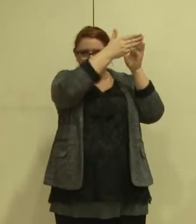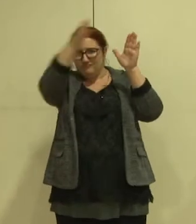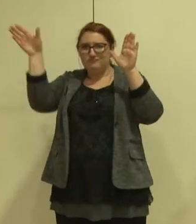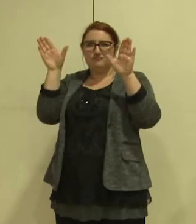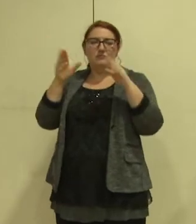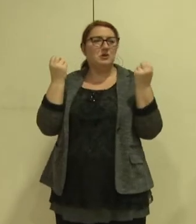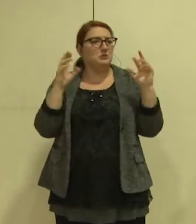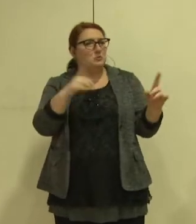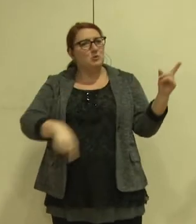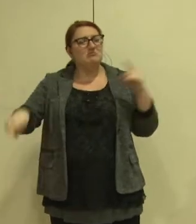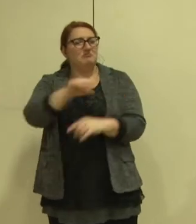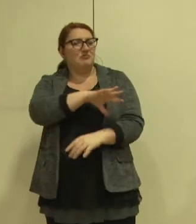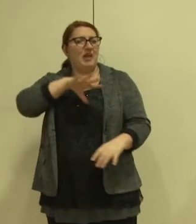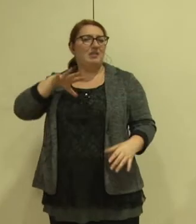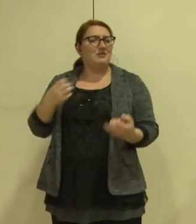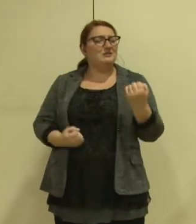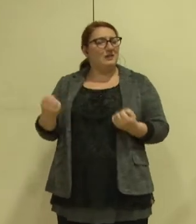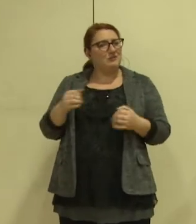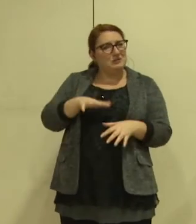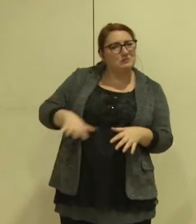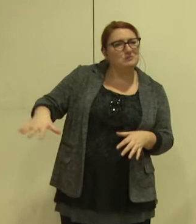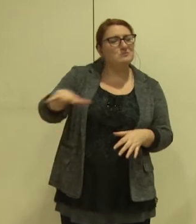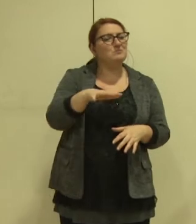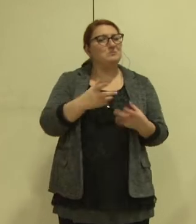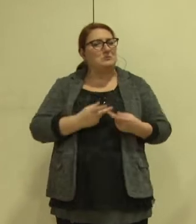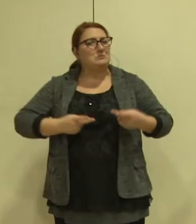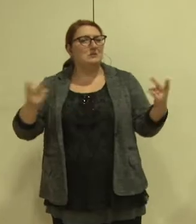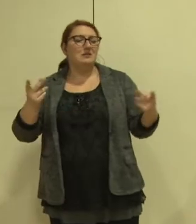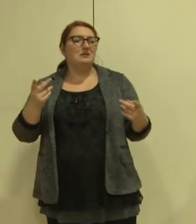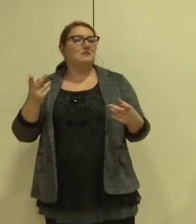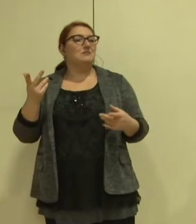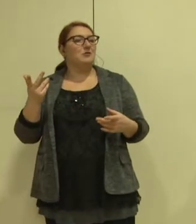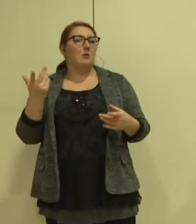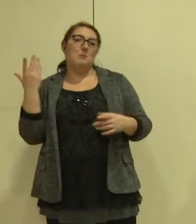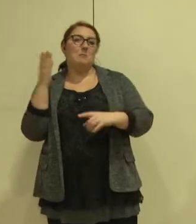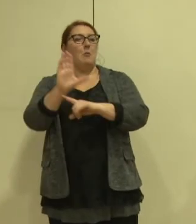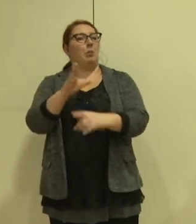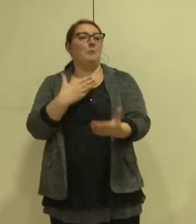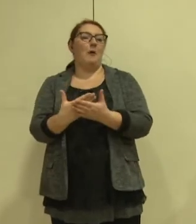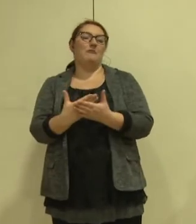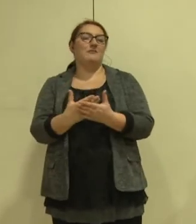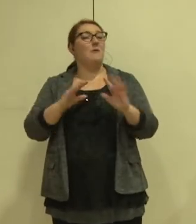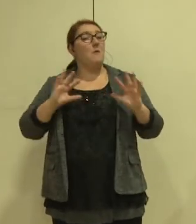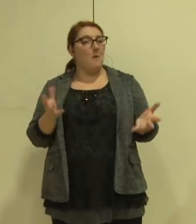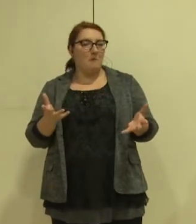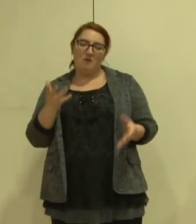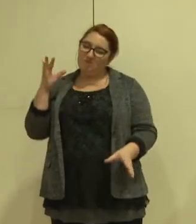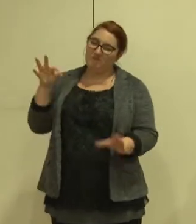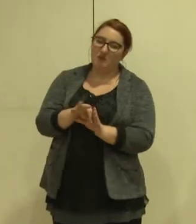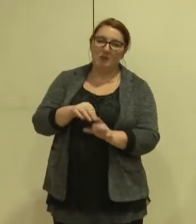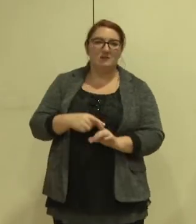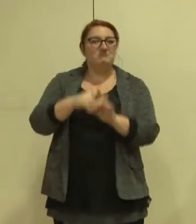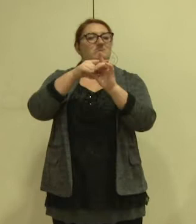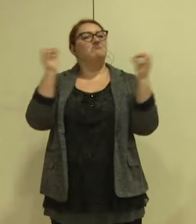nos services publics locaux par un vote positif de cette délibération. Je vous remercie. Merci beaucoup. Effectivement,